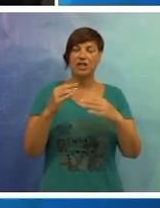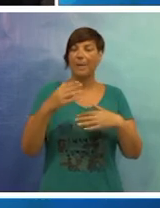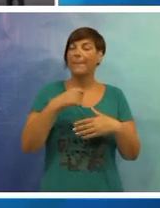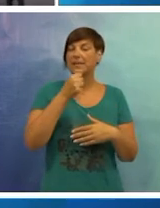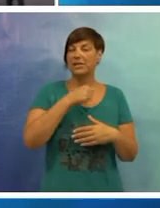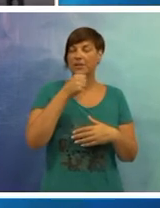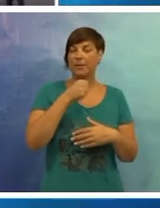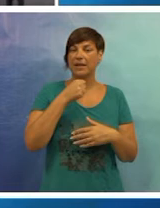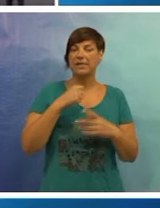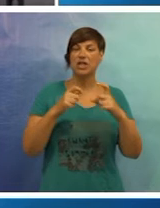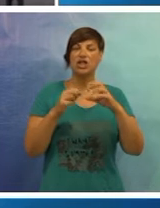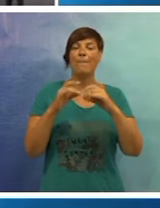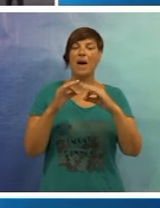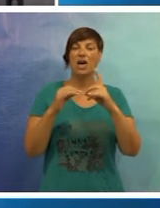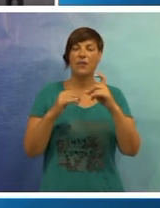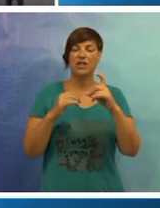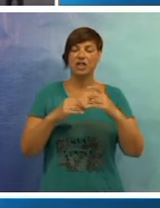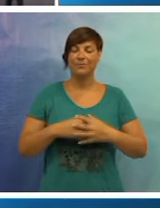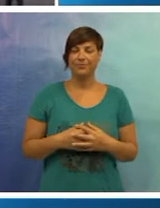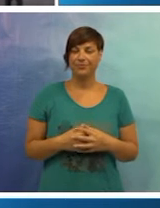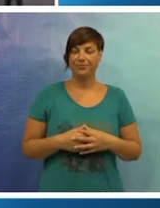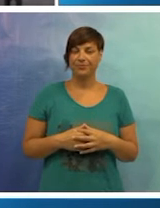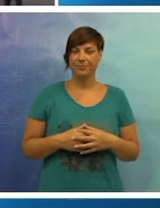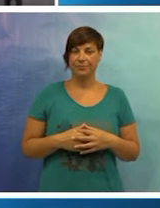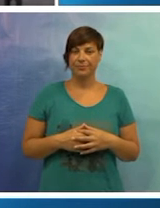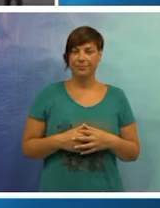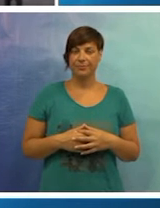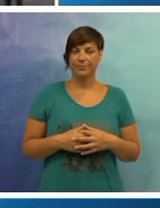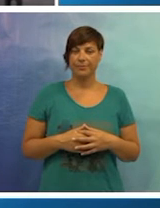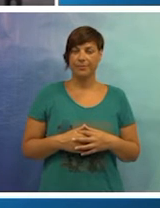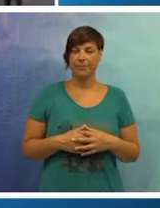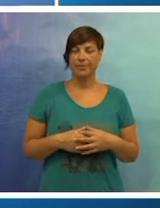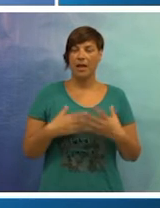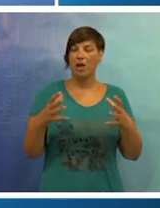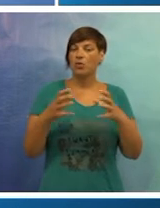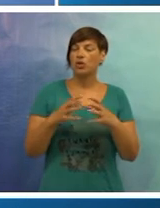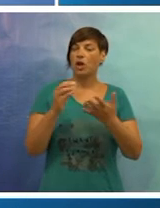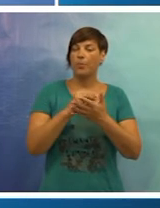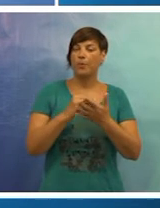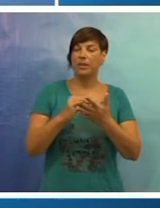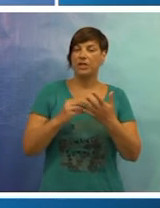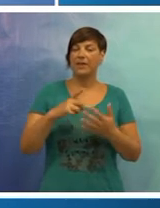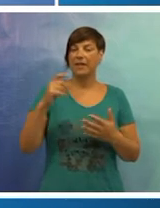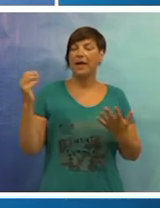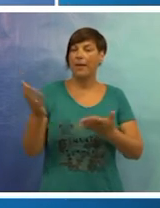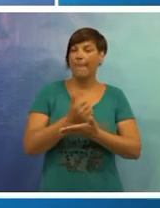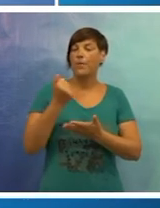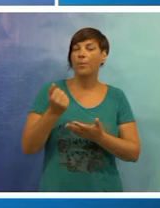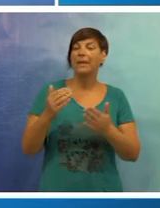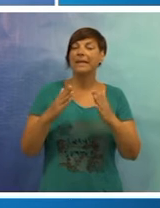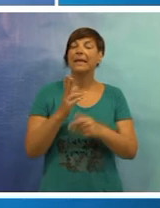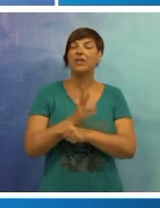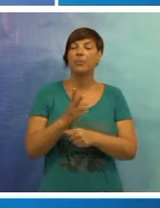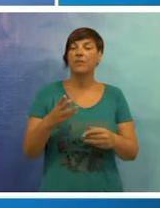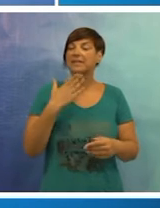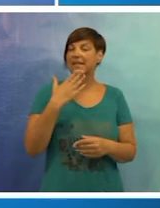Kaše te međusopranistica Dubravka Šeparović Mušović. A u sklopu obježavanja dana pobjede